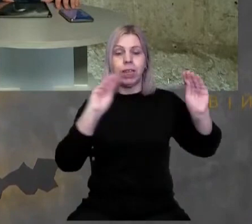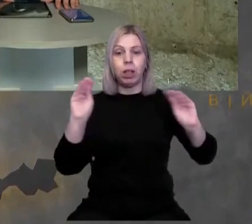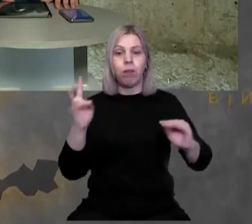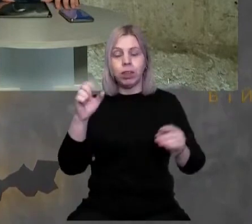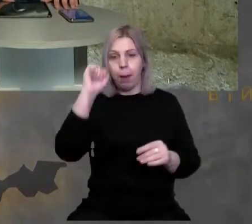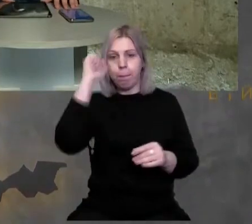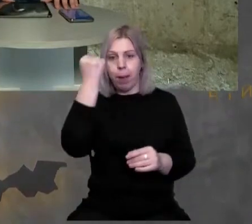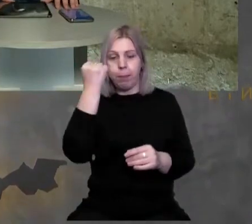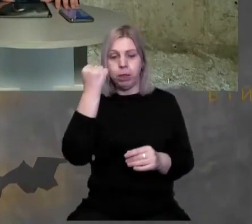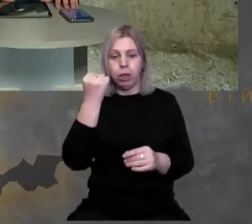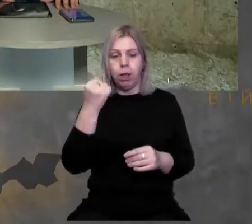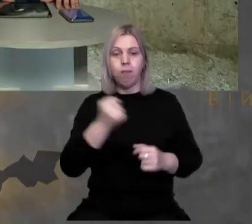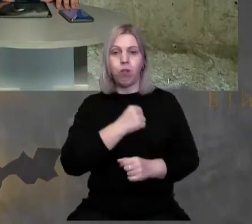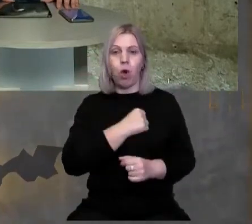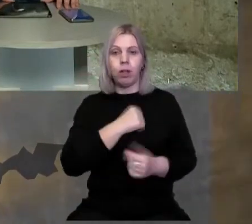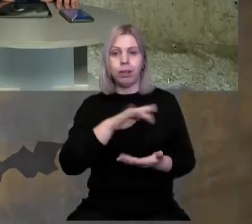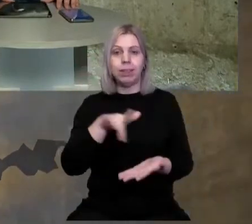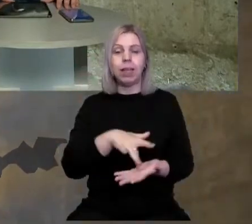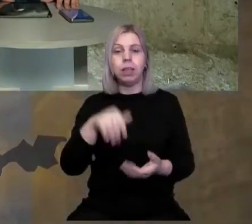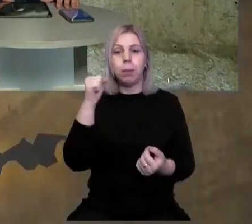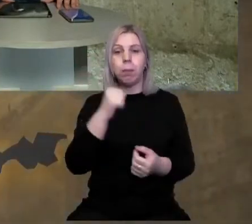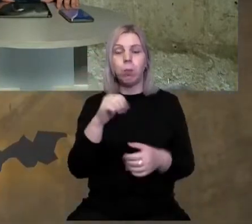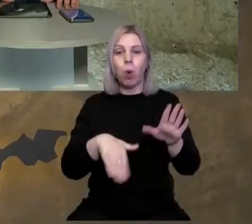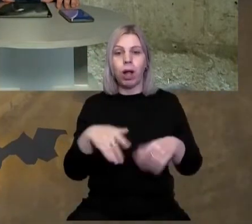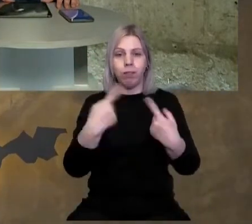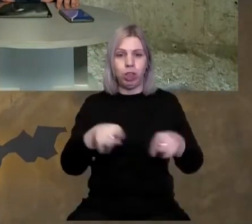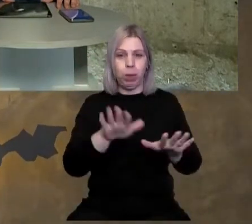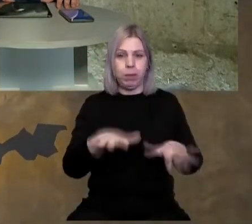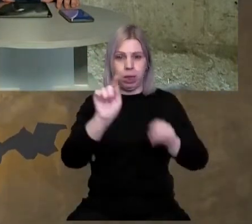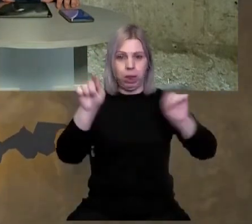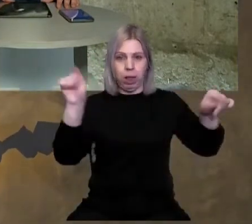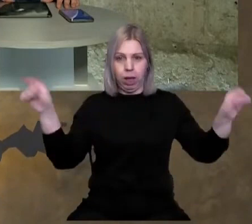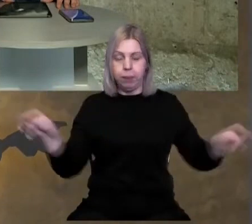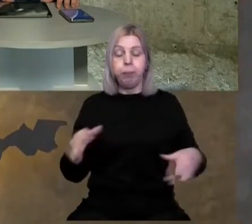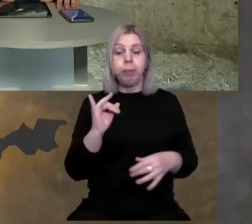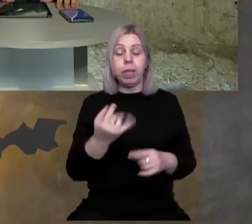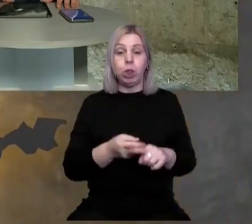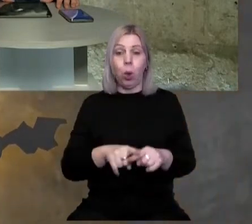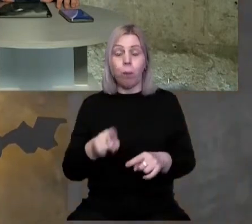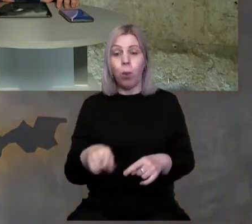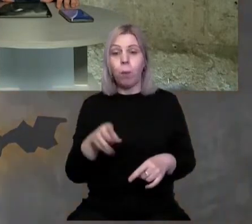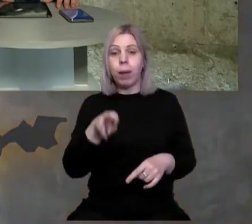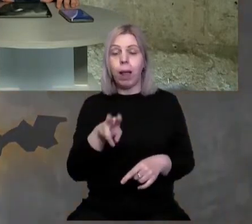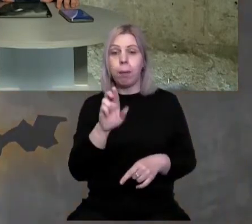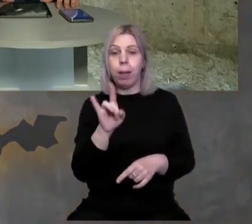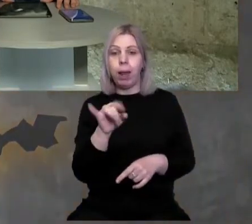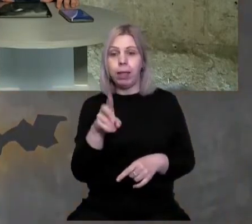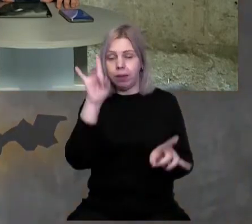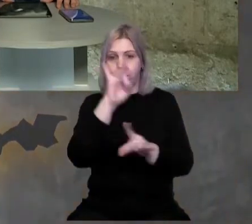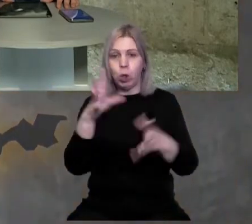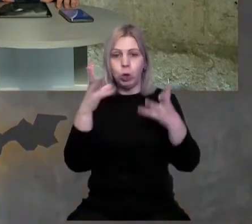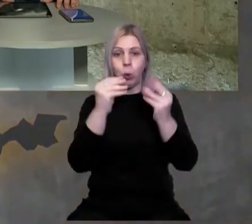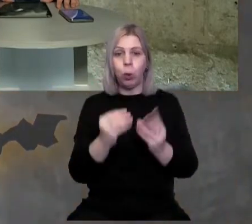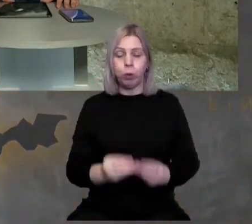на пам'ятнику воїнам в центрі Мукачева і в інших місцях. І тому Михайло Белин, відомий